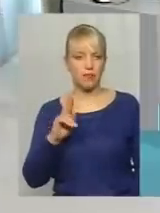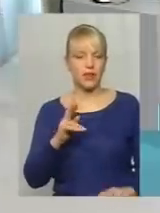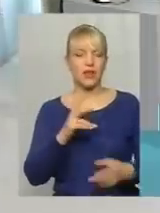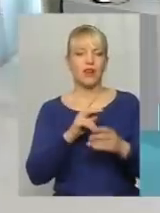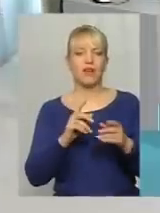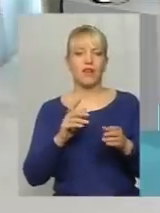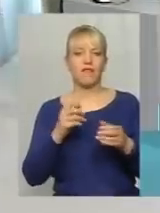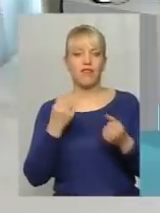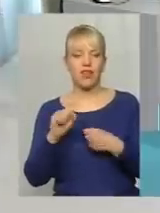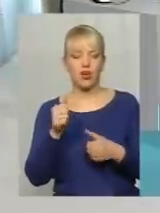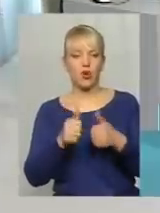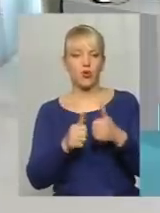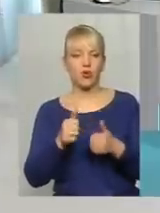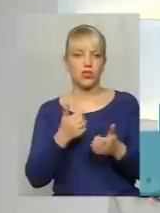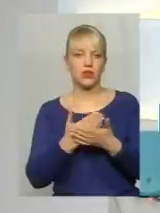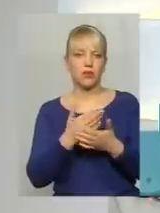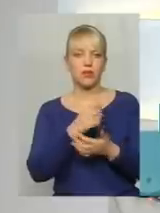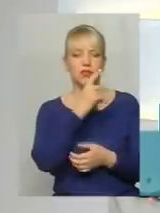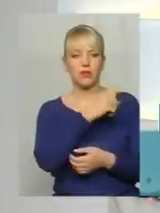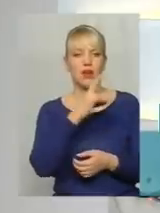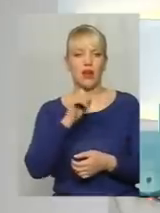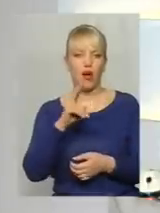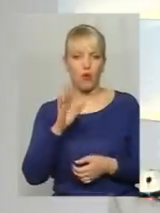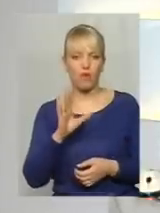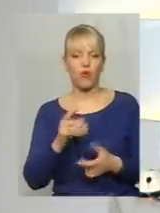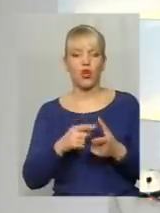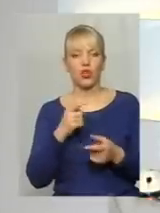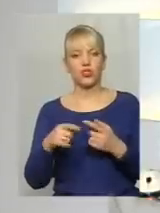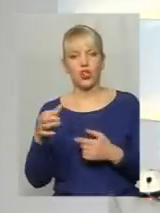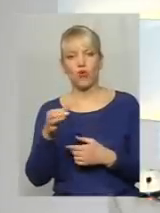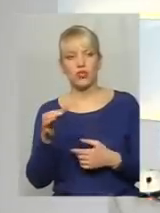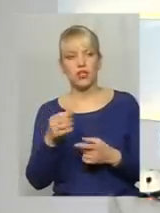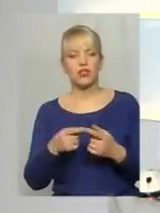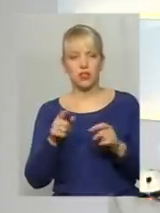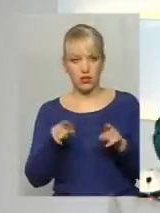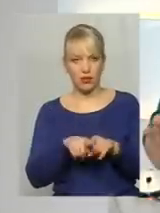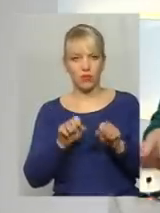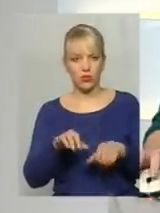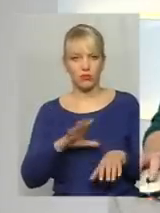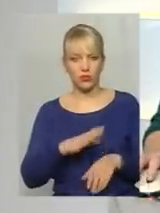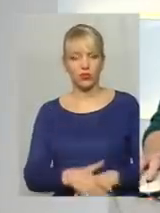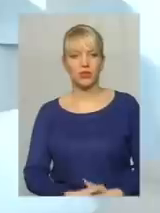обслуговування будинків там у Ракова або десь на Озерній. Чи бачите передумови для того, що таке може трапитись?